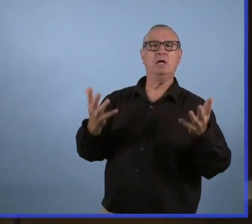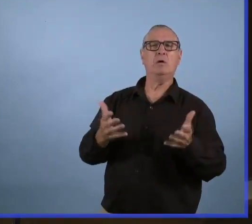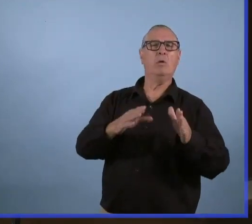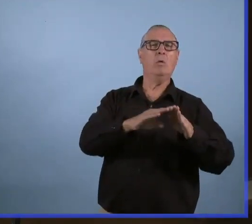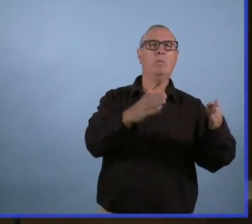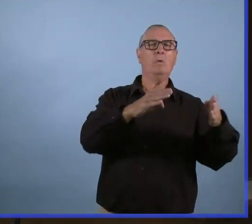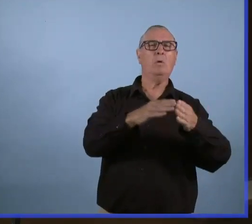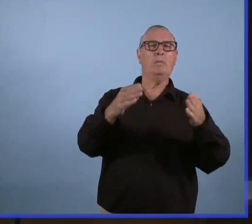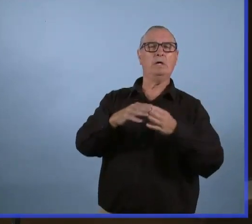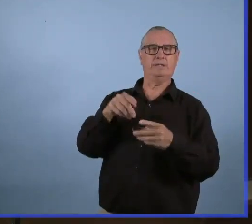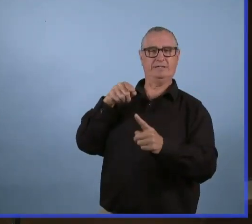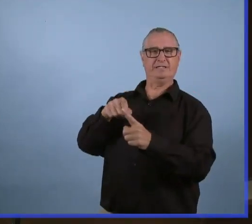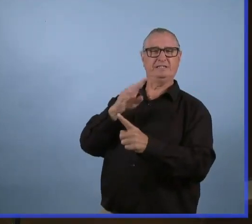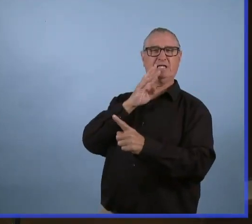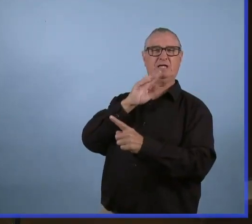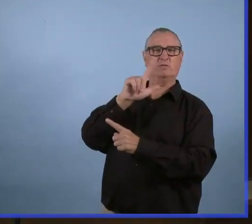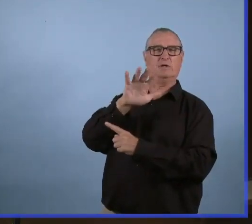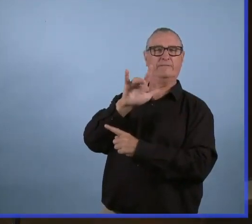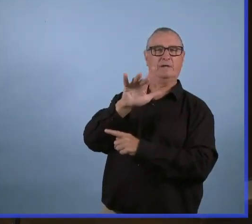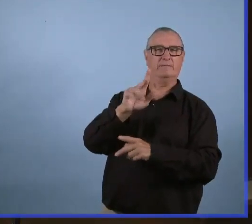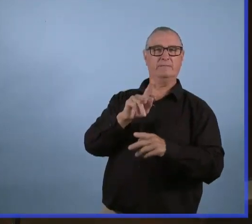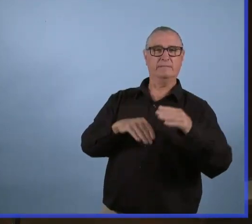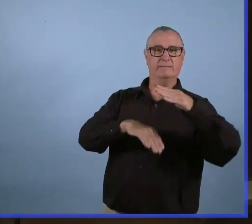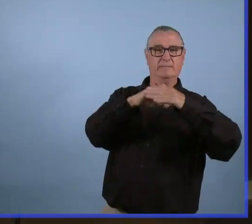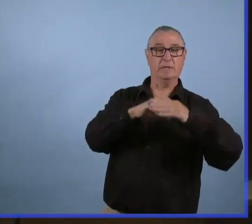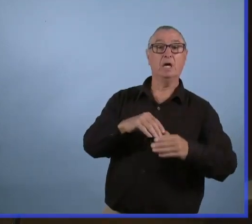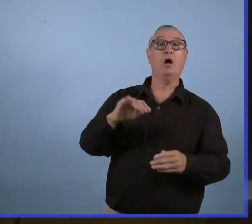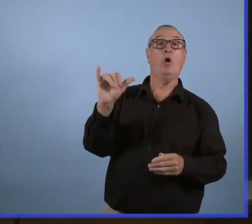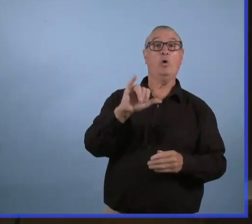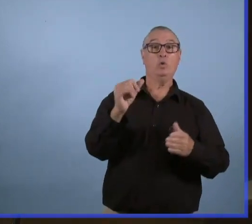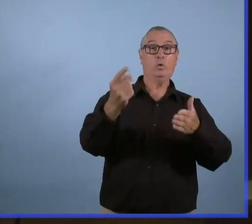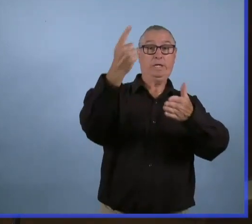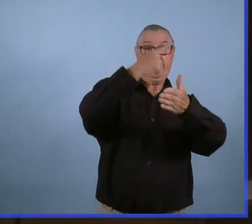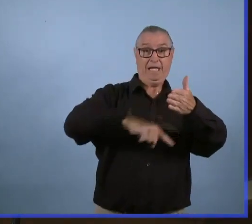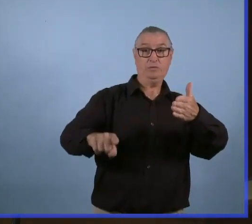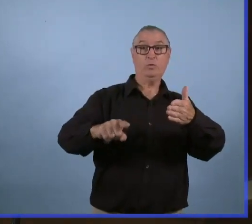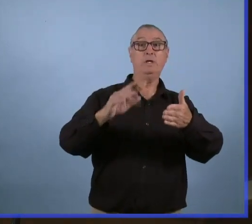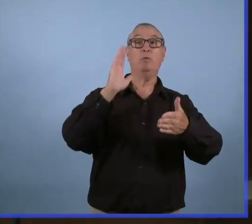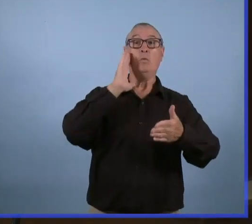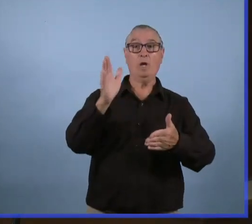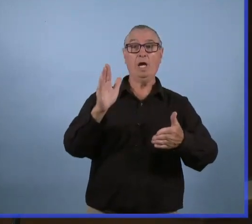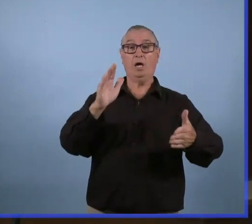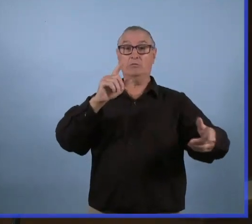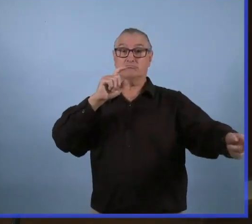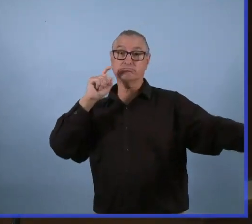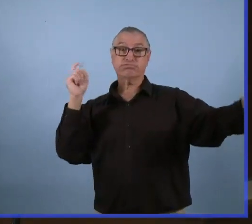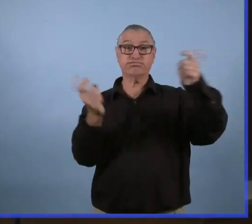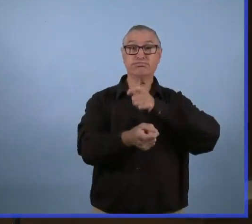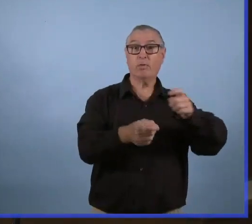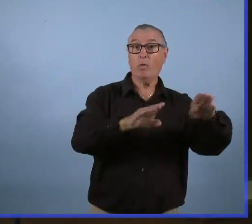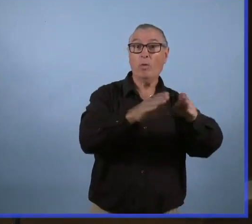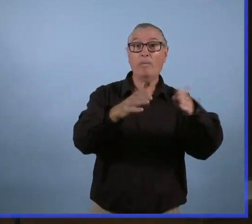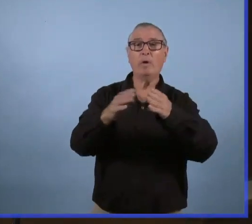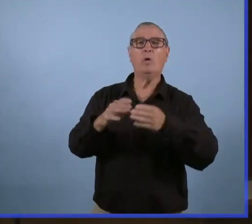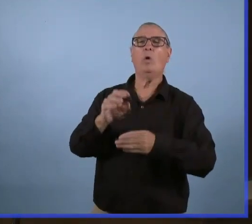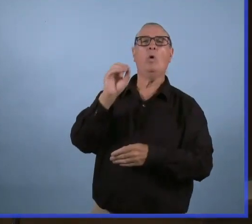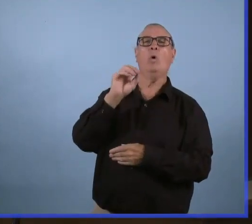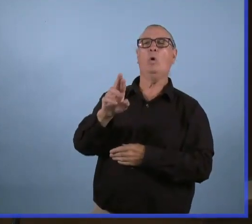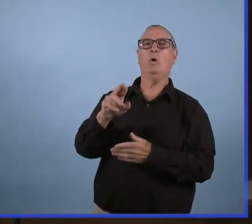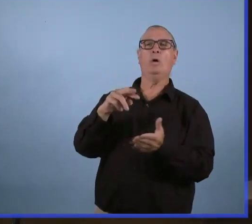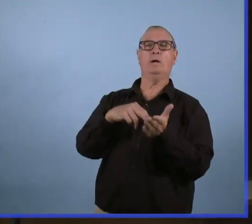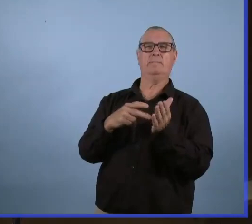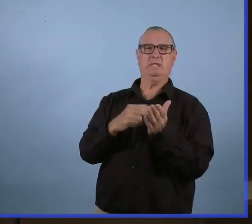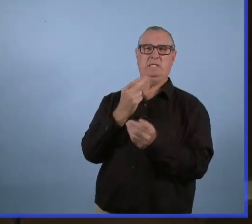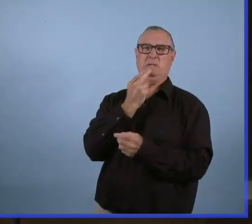pourraient réouvrir ? Est-ce que vous pensez que les changements des ordres de santé publique vont être aussi importants parce que ça va être plus